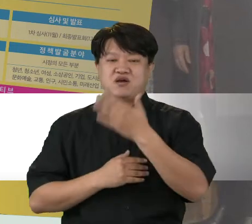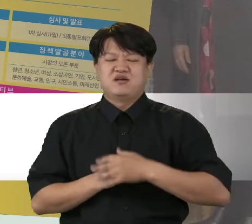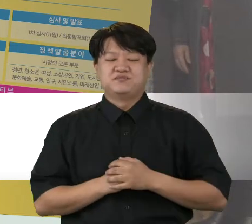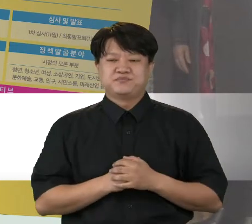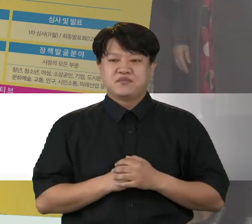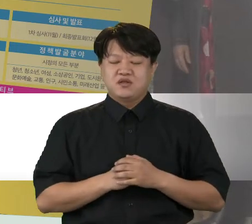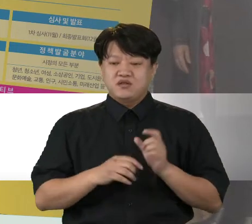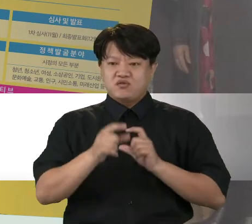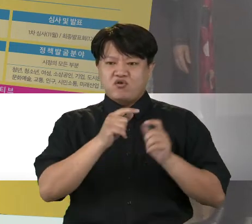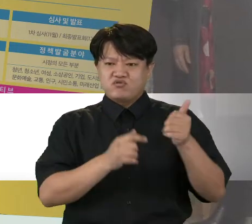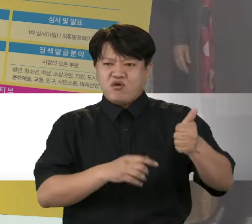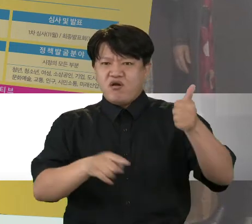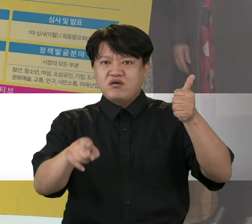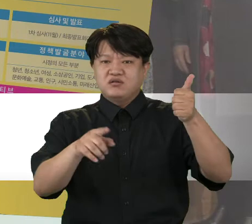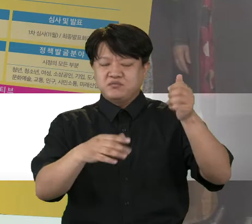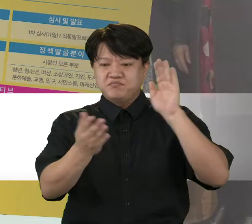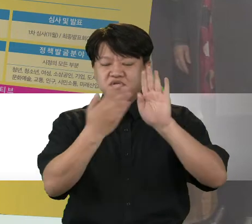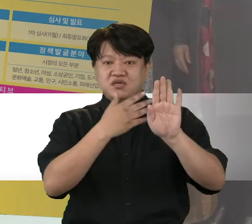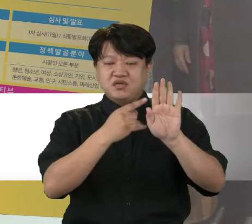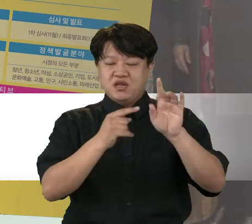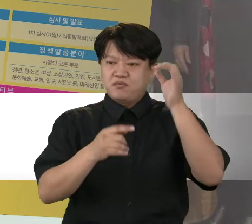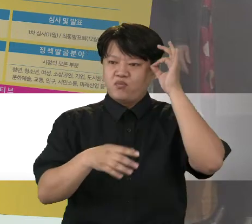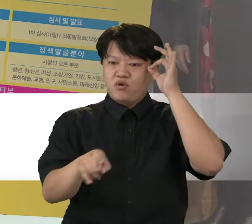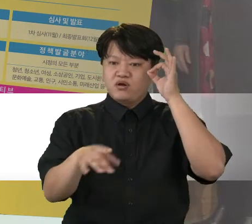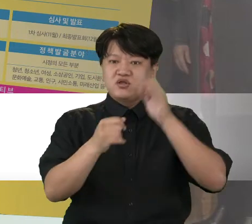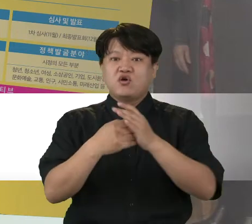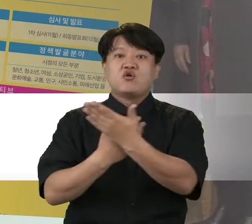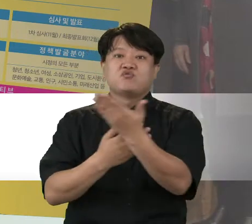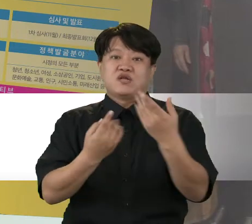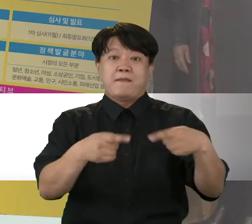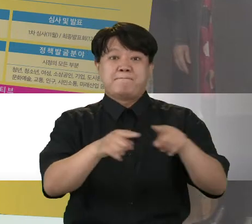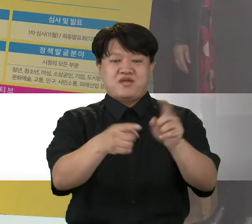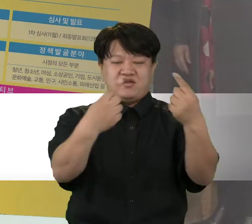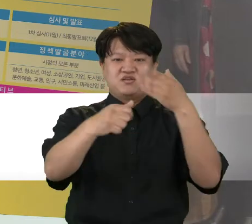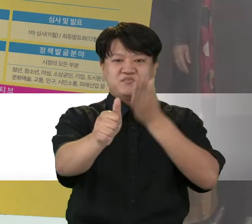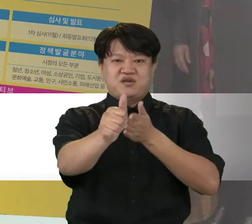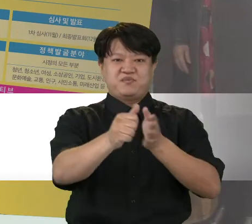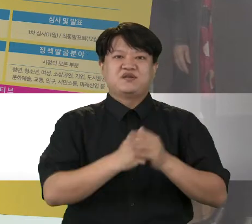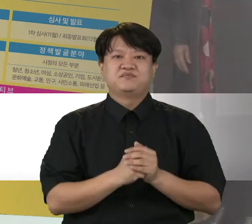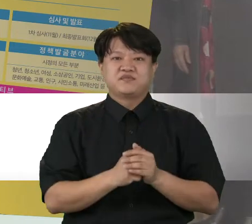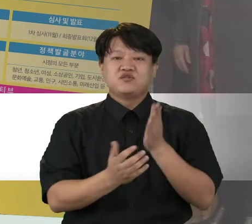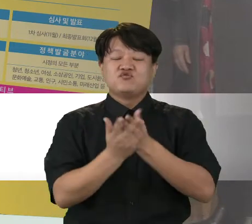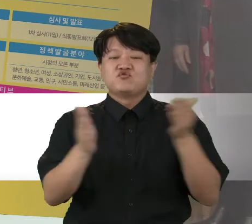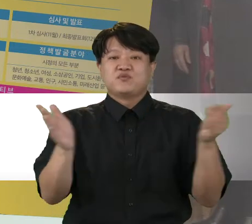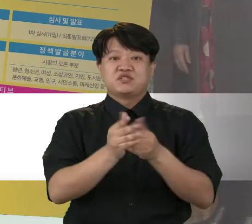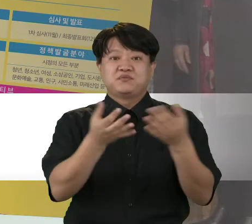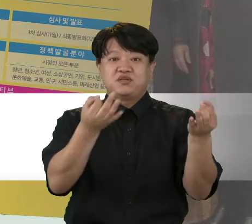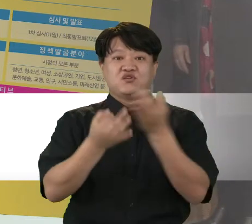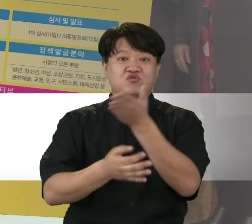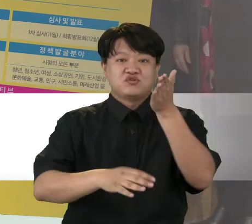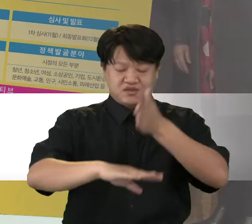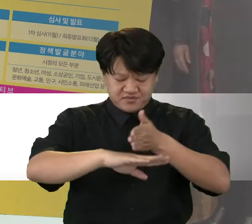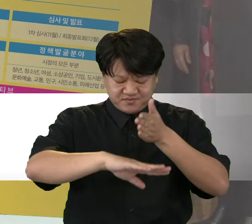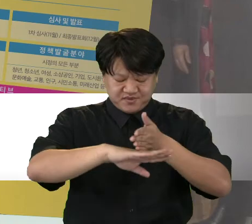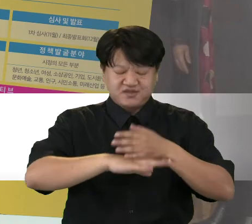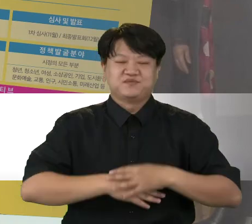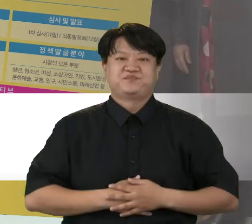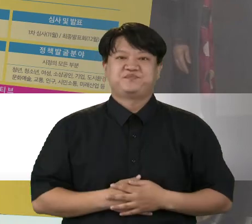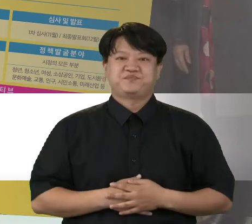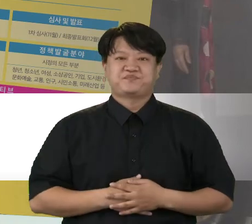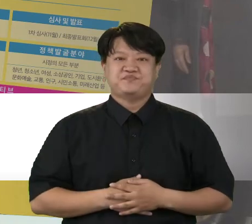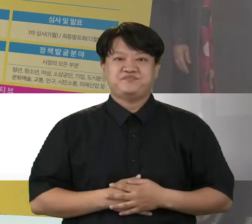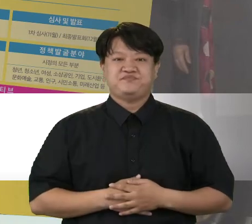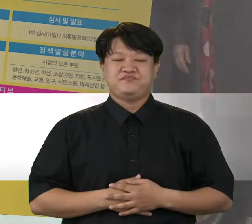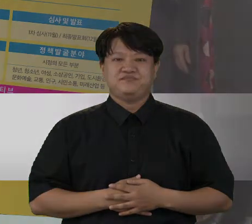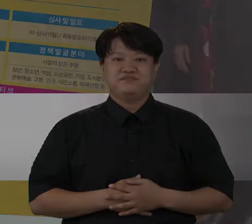포항의 더 나은 미래를 얘기하는 의미 있는 목소리에 여러분도 함께해 주시기 바랍니다. 이번 주 준비한 소식은 여기까지입니다. 함께해 주신 여러분